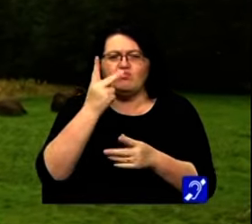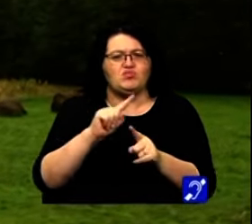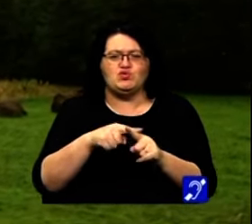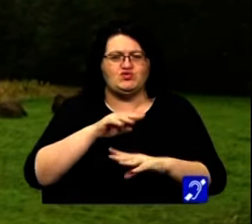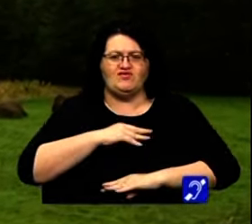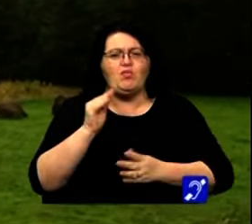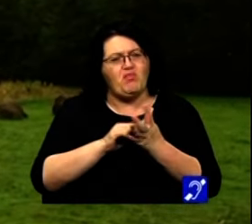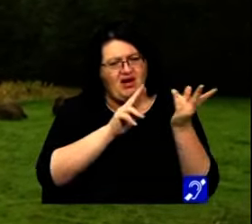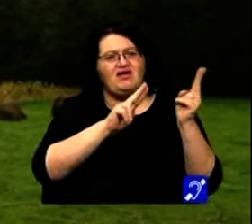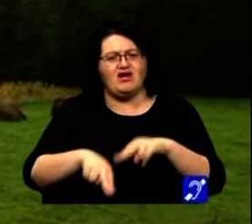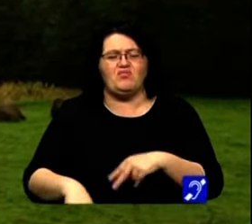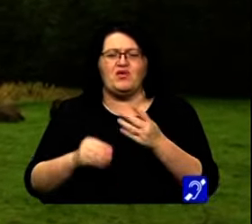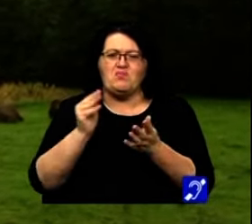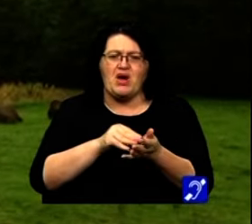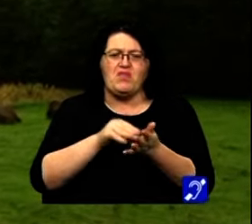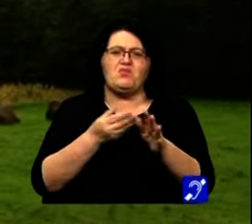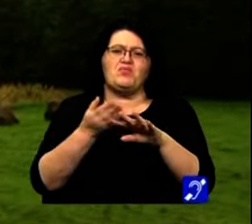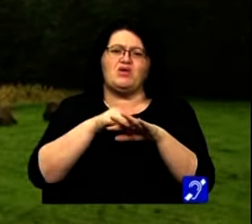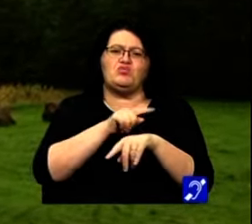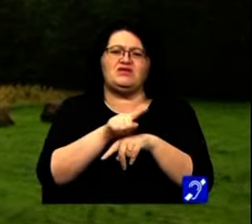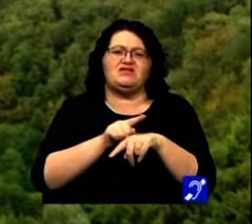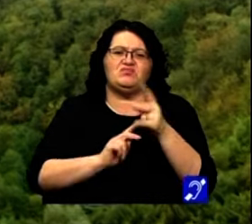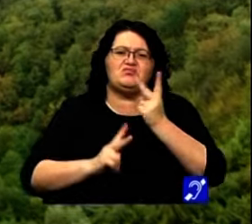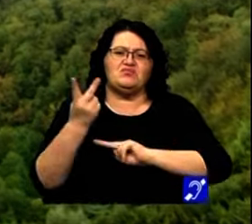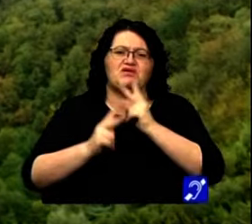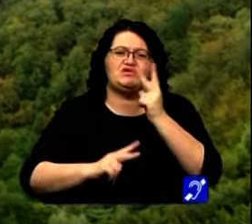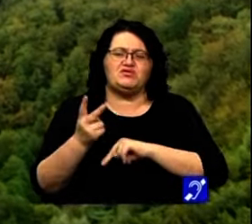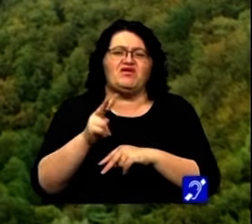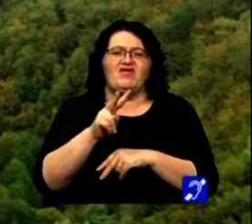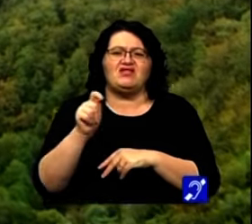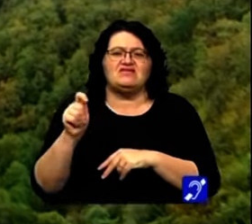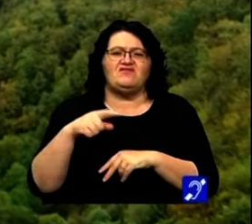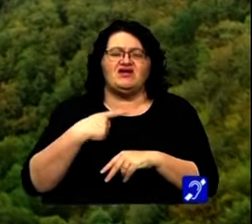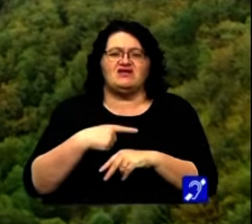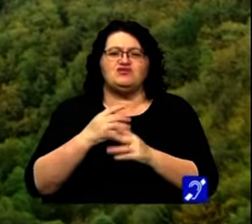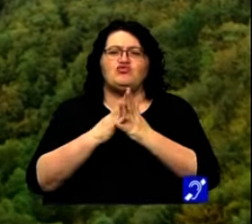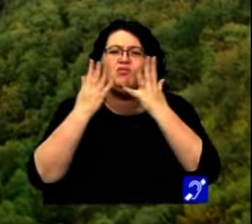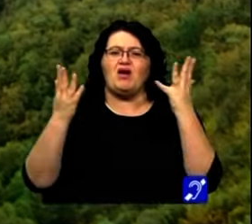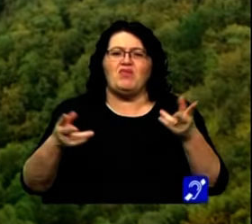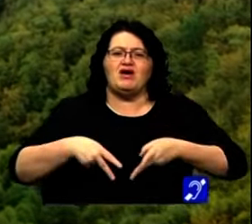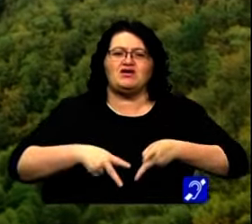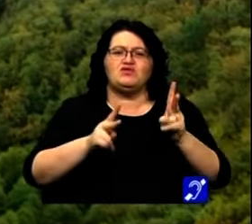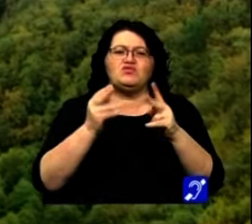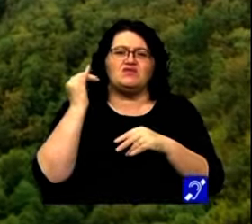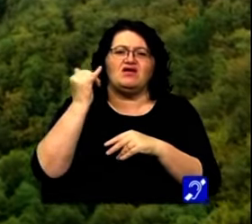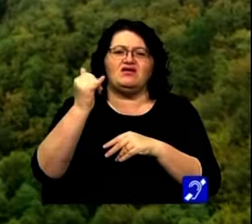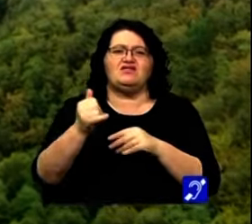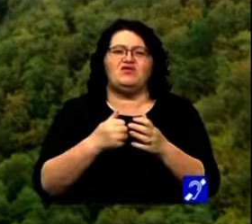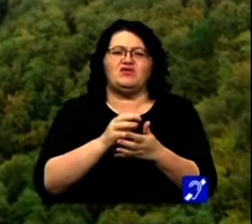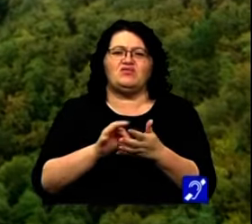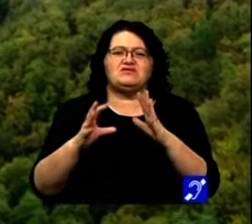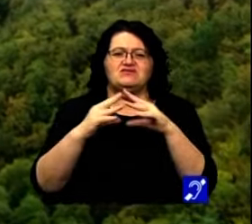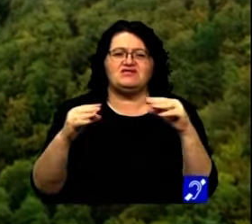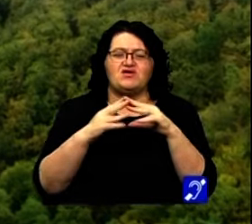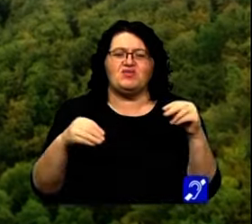destul. Trebuie să mă întorc să petrec mai mult timp în aceste păduri. Via Transilvanica este cel mai mare traseu de drumeție și pelerinaj din